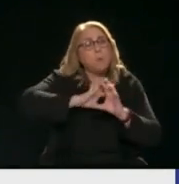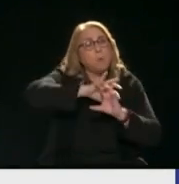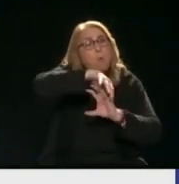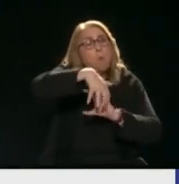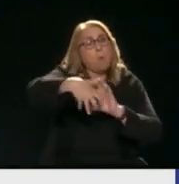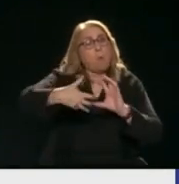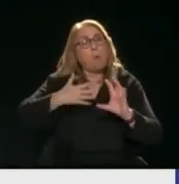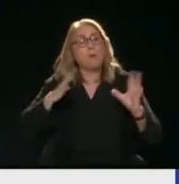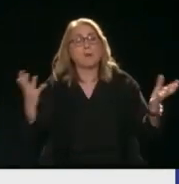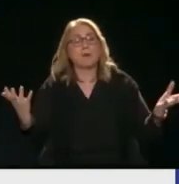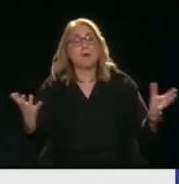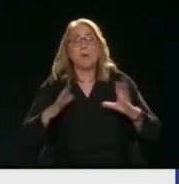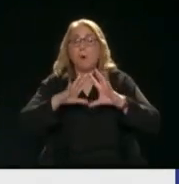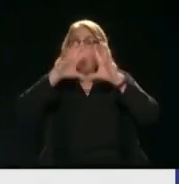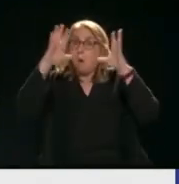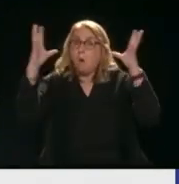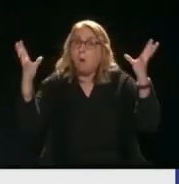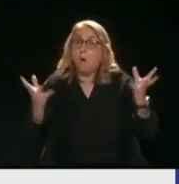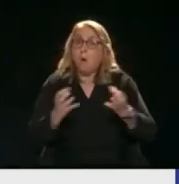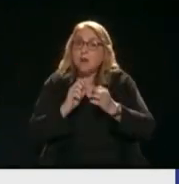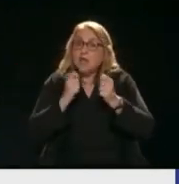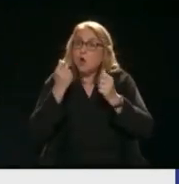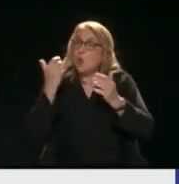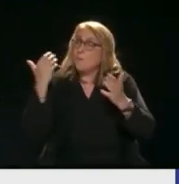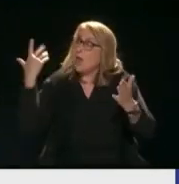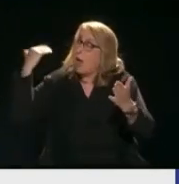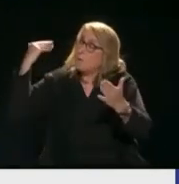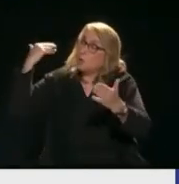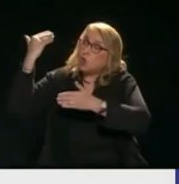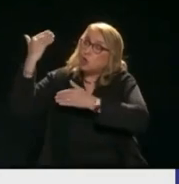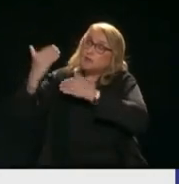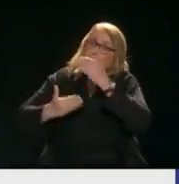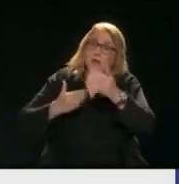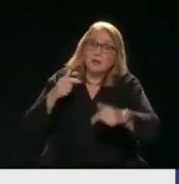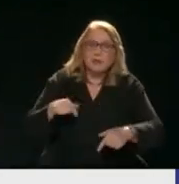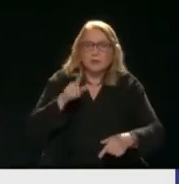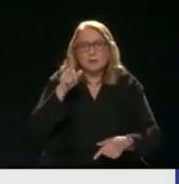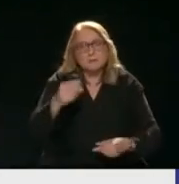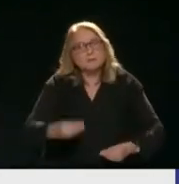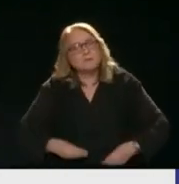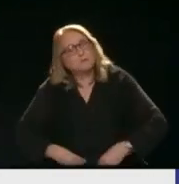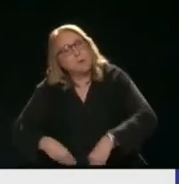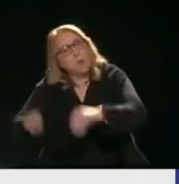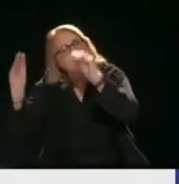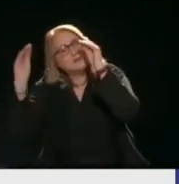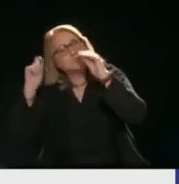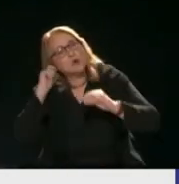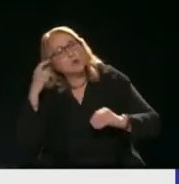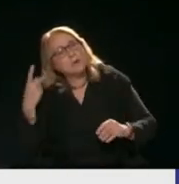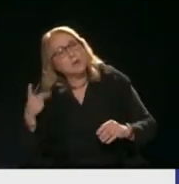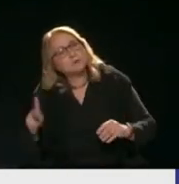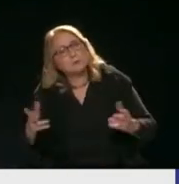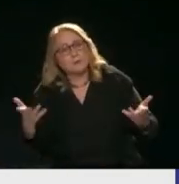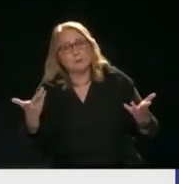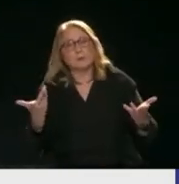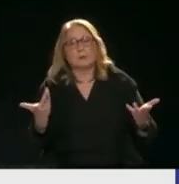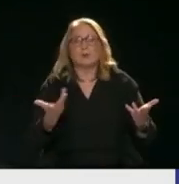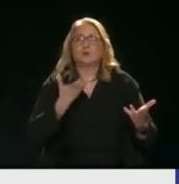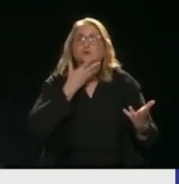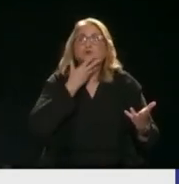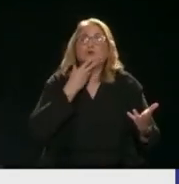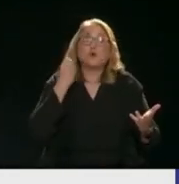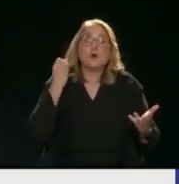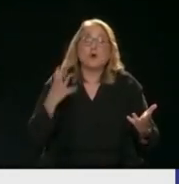Στα ταμεία Στον πλούτο του Μεγάλου Αλεξάνδρου Και εσύ δίνεις το όνομα Γιατί είχαν αυτή τη δύναμη να το πουλήσουν Τους πιέσαν Άρα βλέπετε